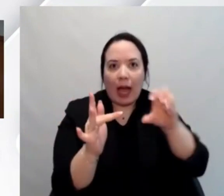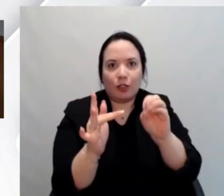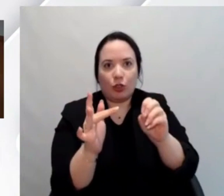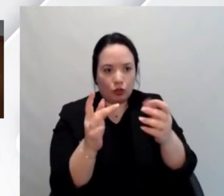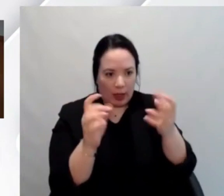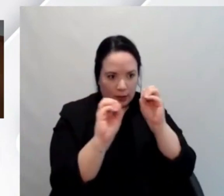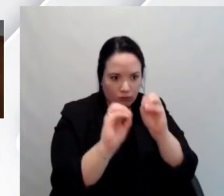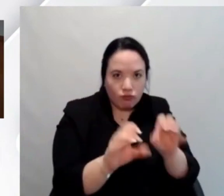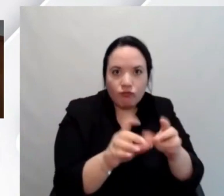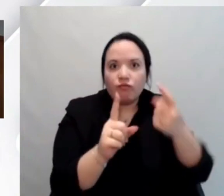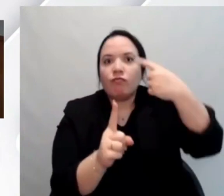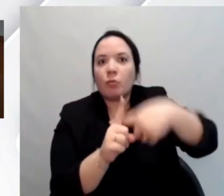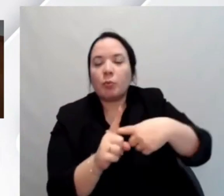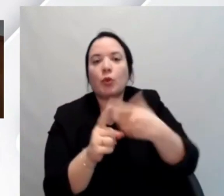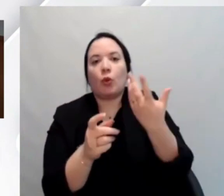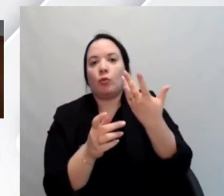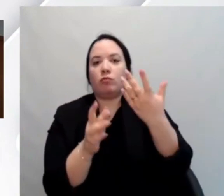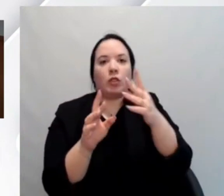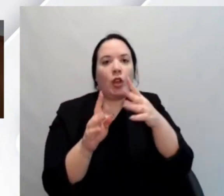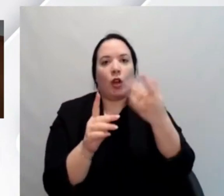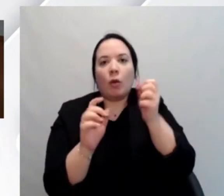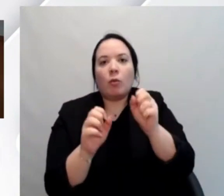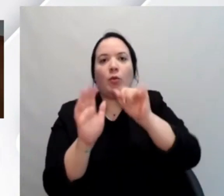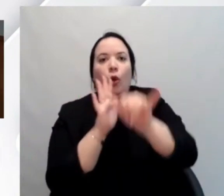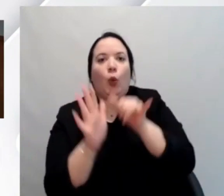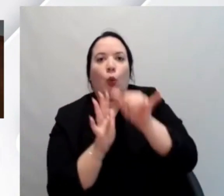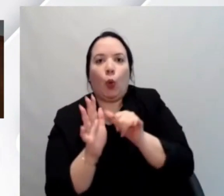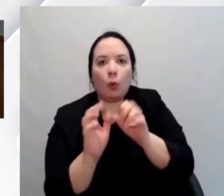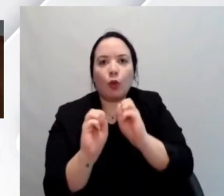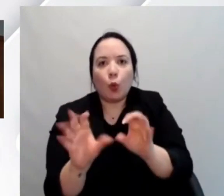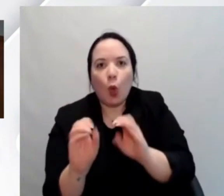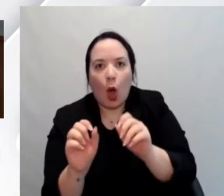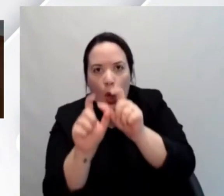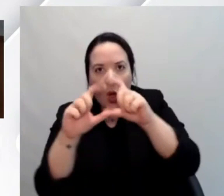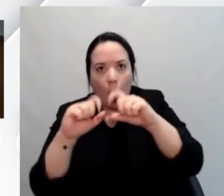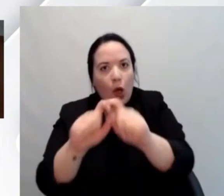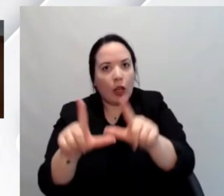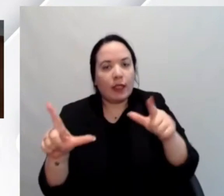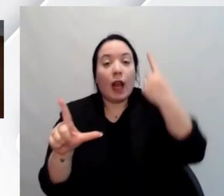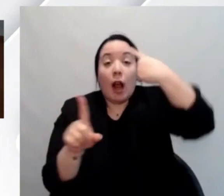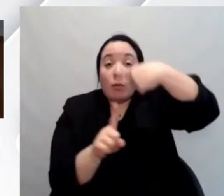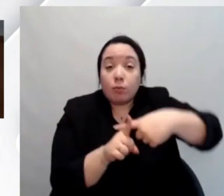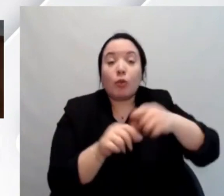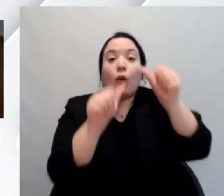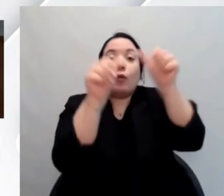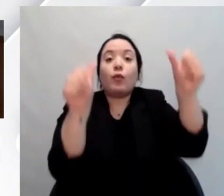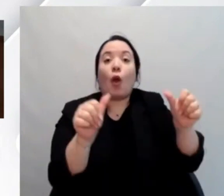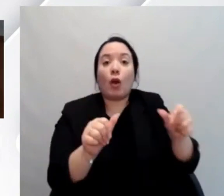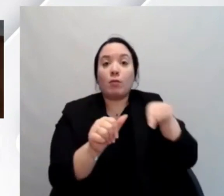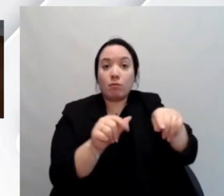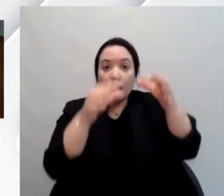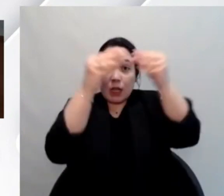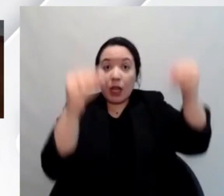disponibili gratuitamente e liberamente online e un form di discussione dedicato proprio all'accessibilità che può essere